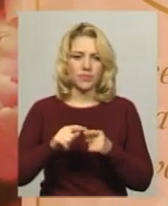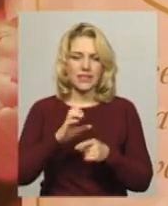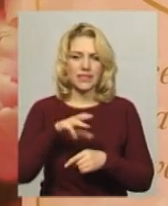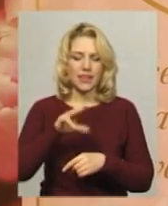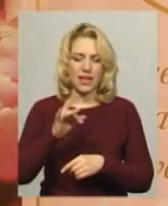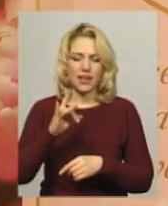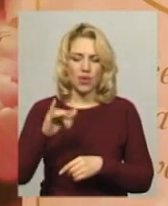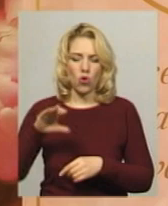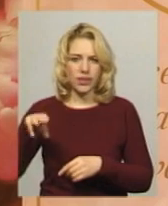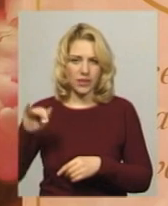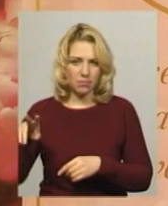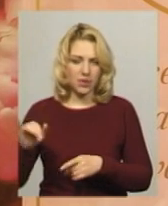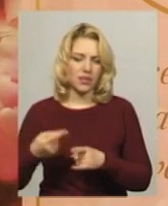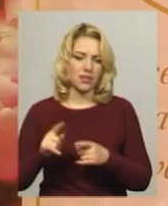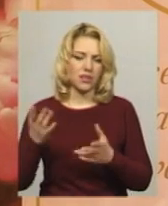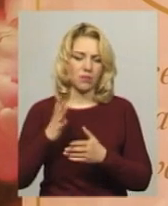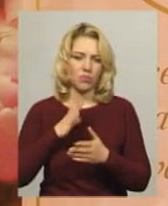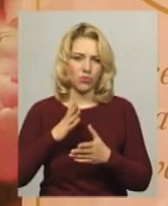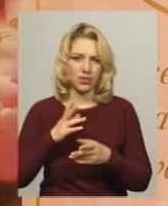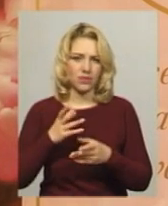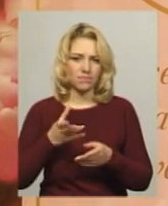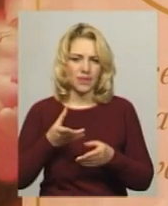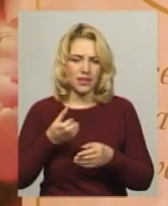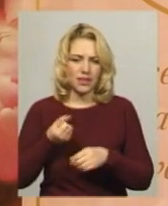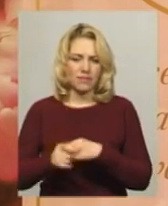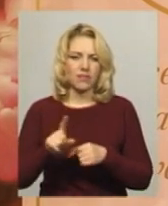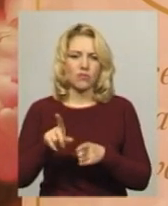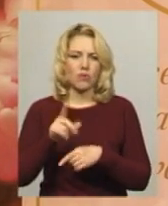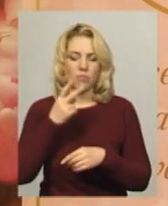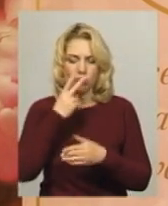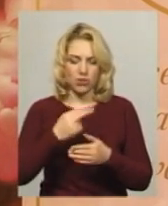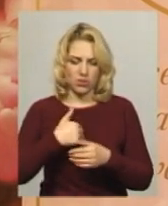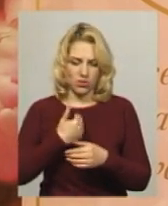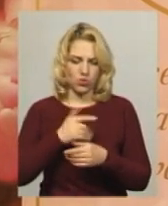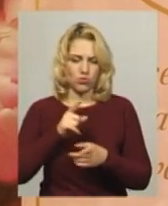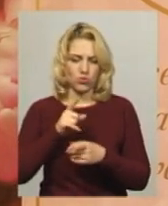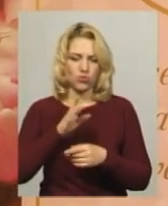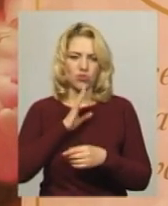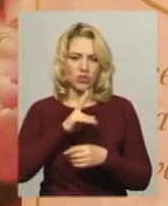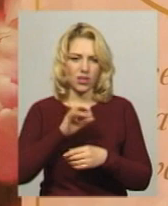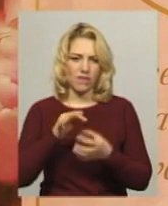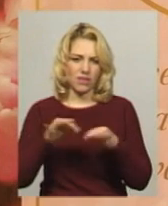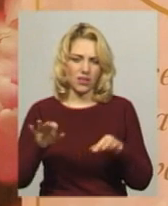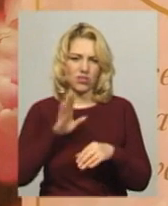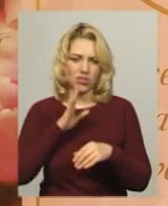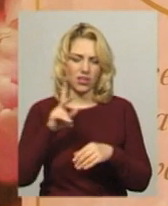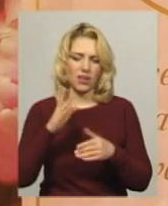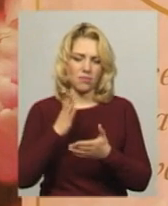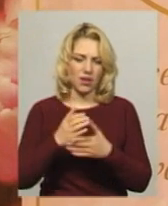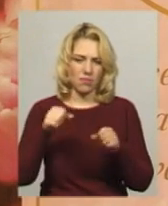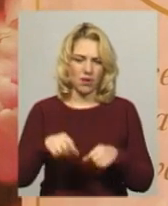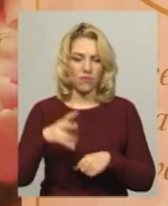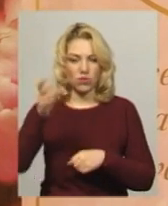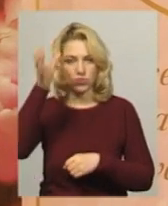Радянського Союзу, про те, що ми хочемо показати, що мусульманка – це вільна жінка, яка має право також на